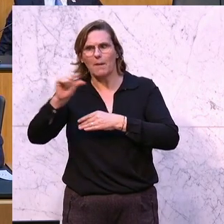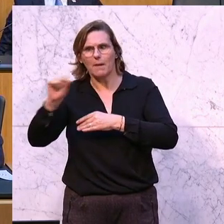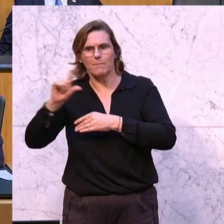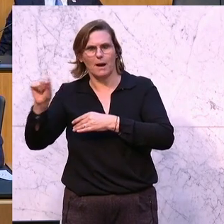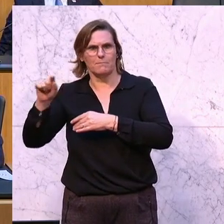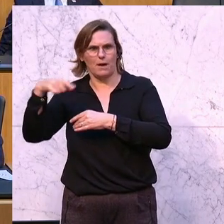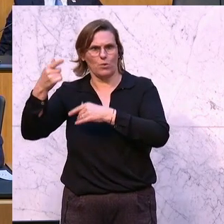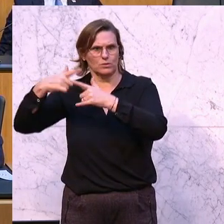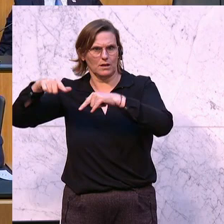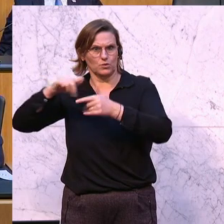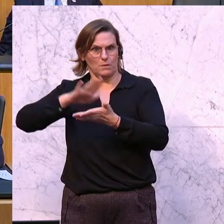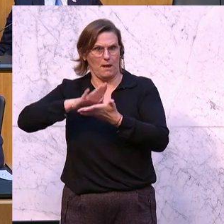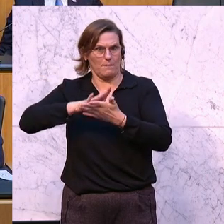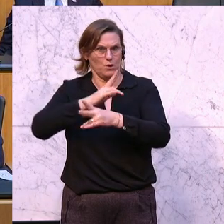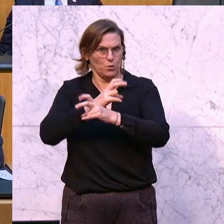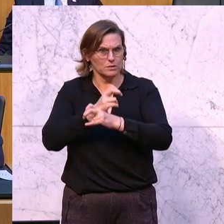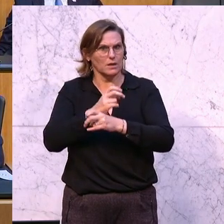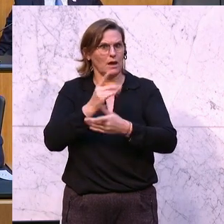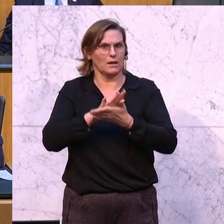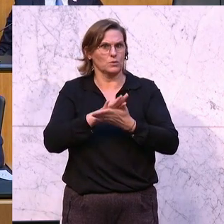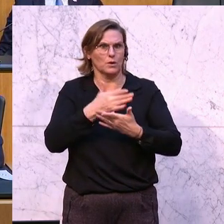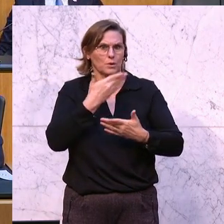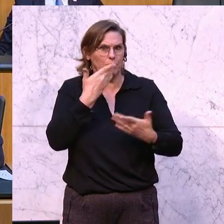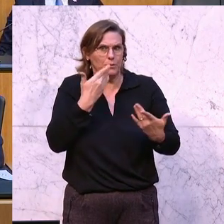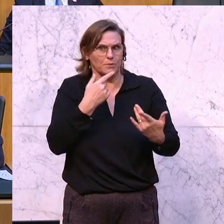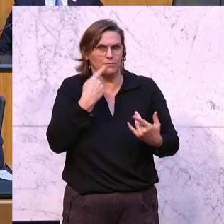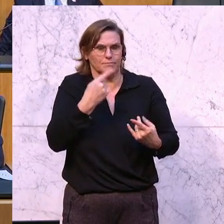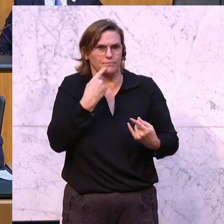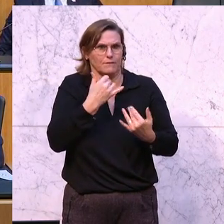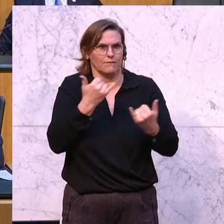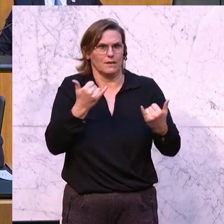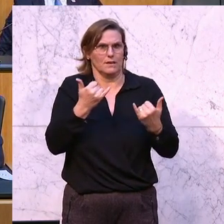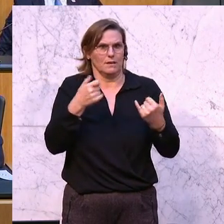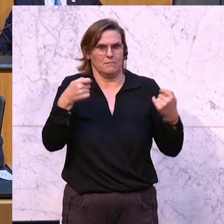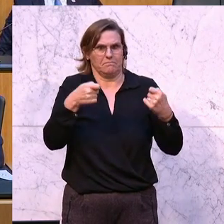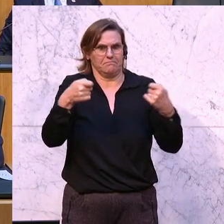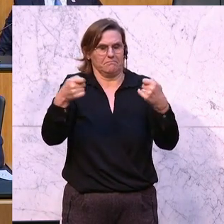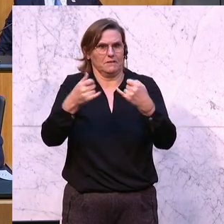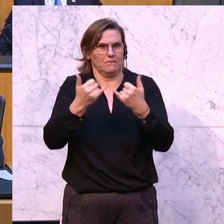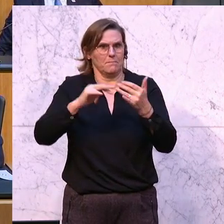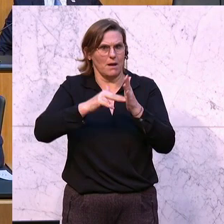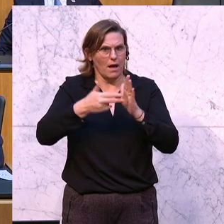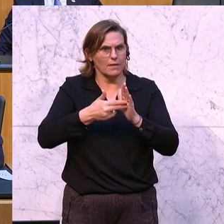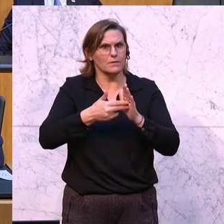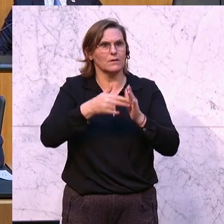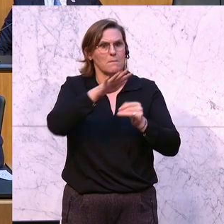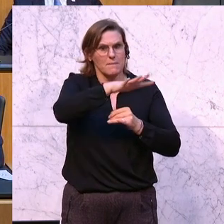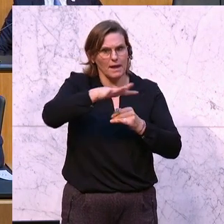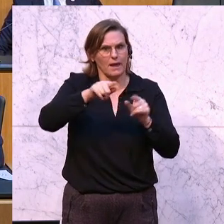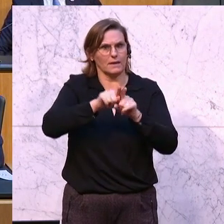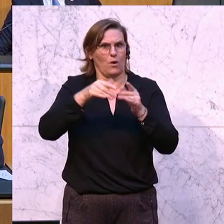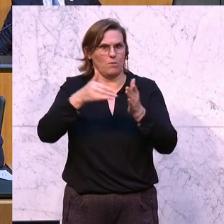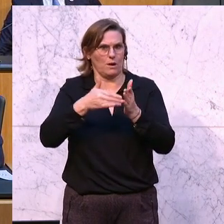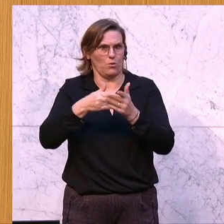Österreich bleiben, all das sind Sie schuldig geblieben. Für all das sind auch keine weiteren Mitteln vorgesehen. Dabei würden wir Sie genau für diese Bereiche auch